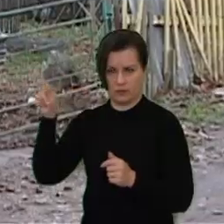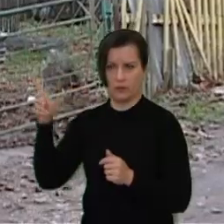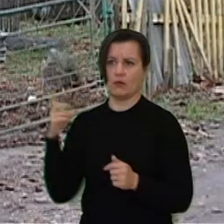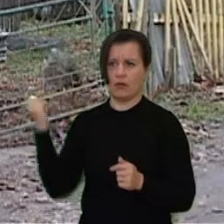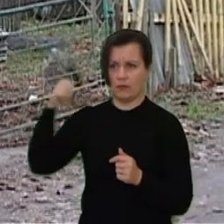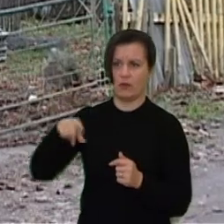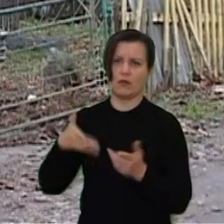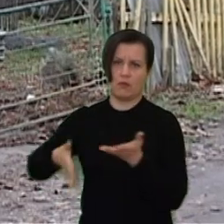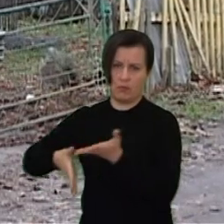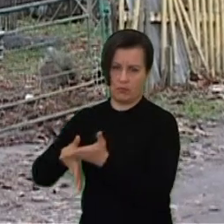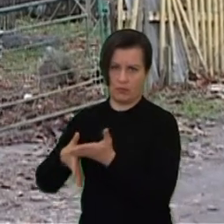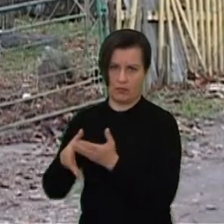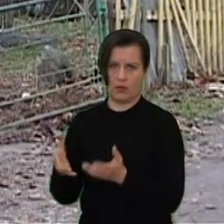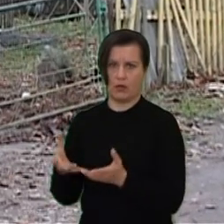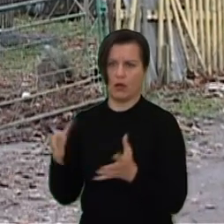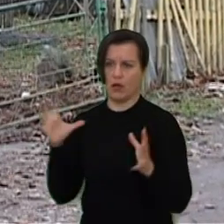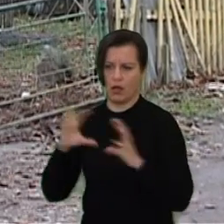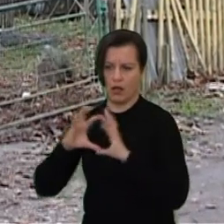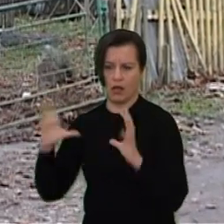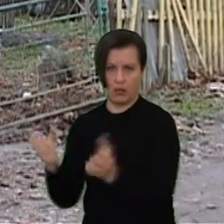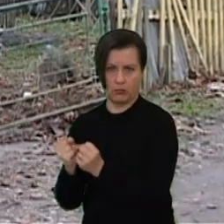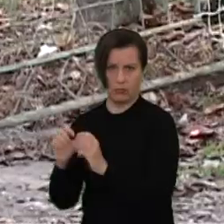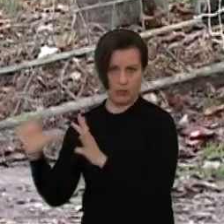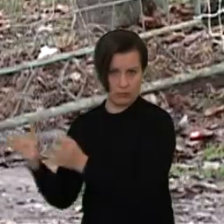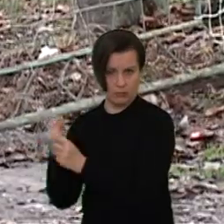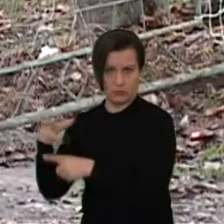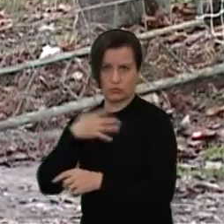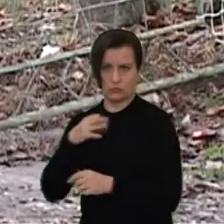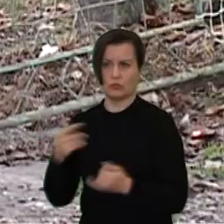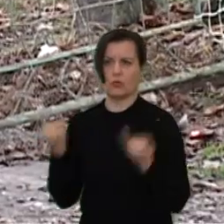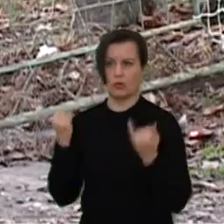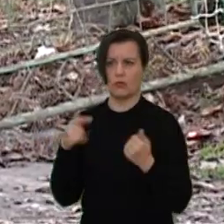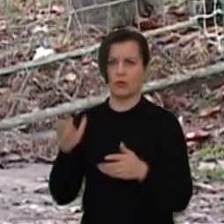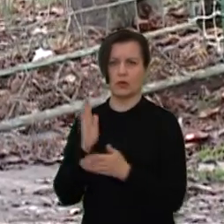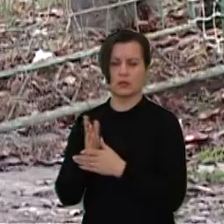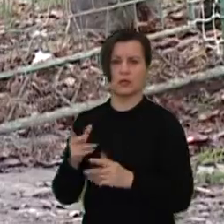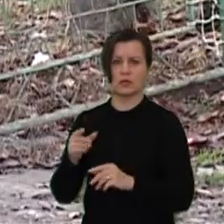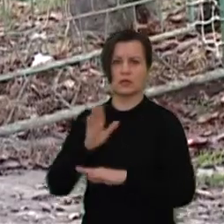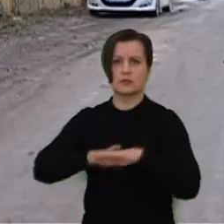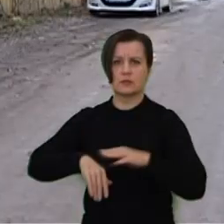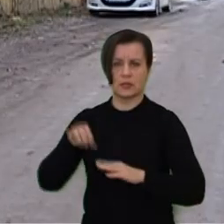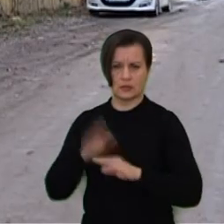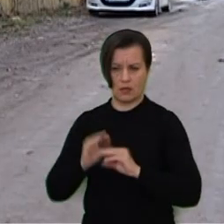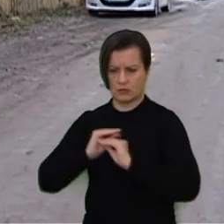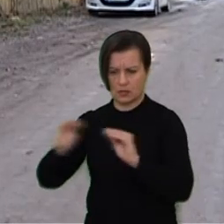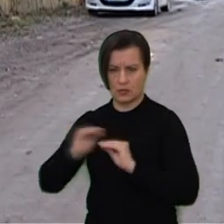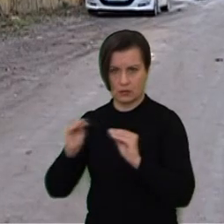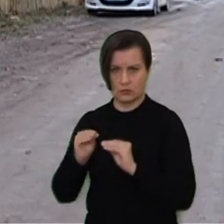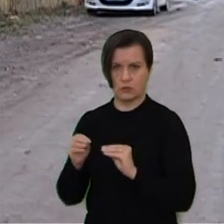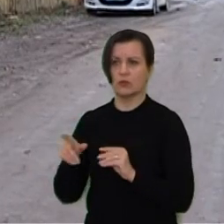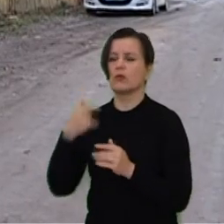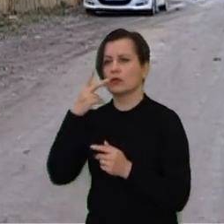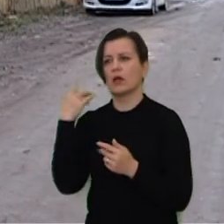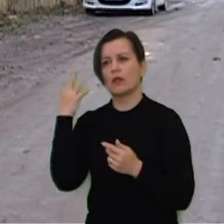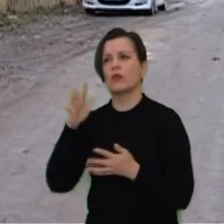kurie tiesiog gyvena Kaune, jinai atvyko ir padėjo pagauti tuos šunis. Šiuo metu šunis yra mūsų globoje, jį yra perduoti į dresuotojo